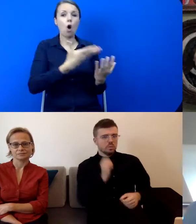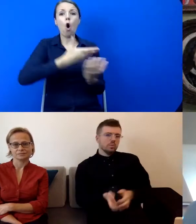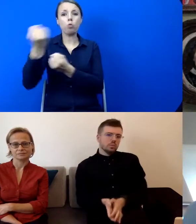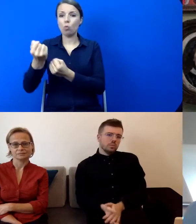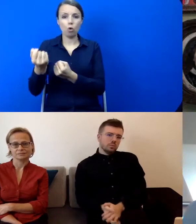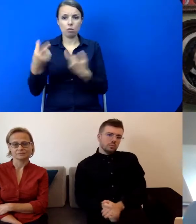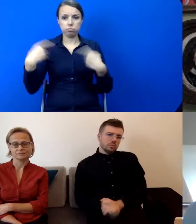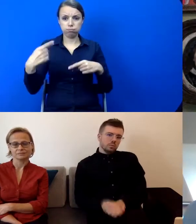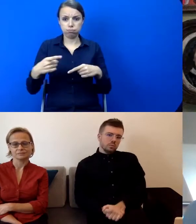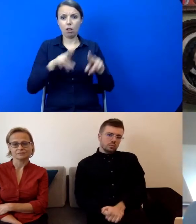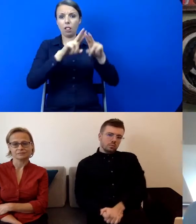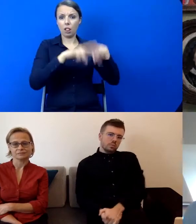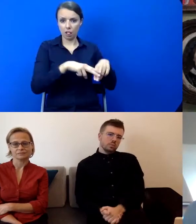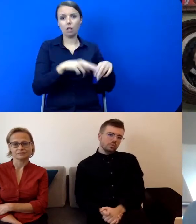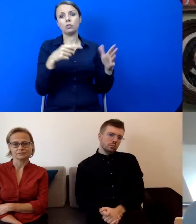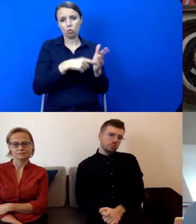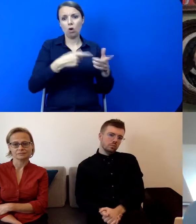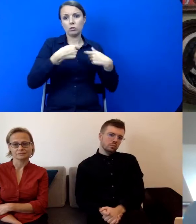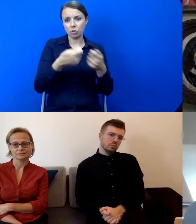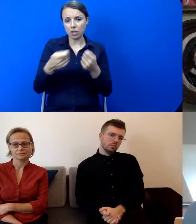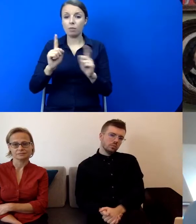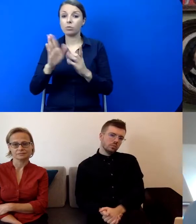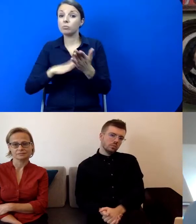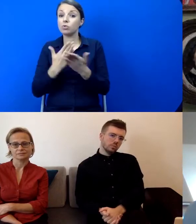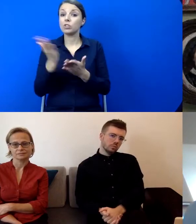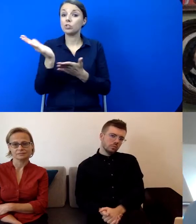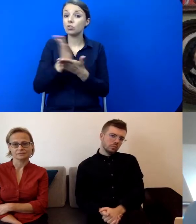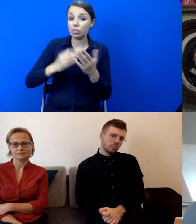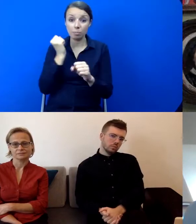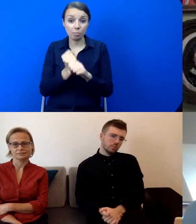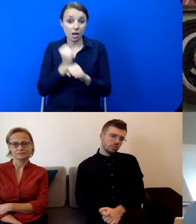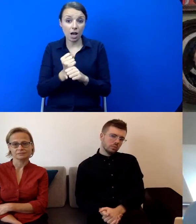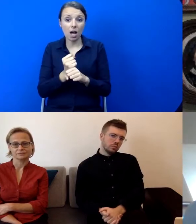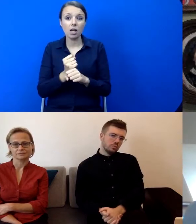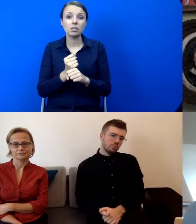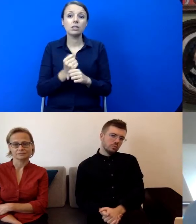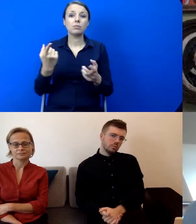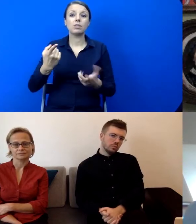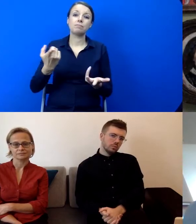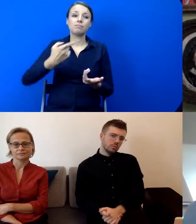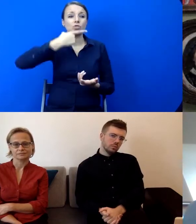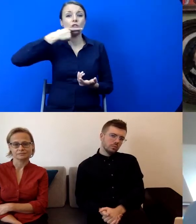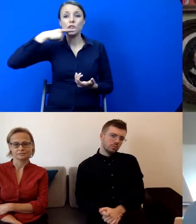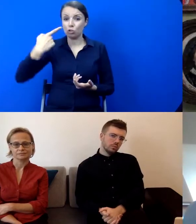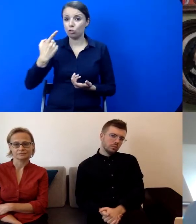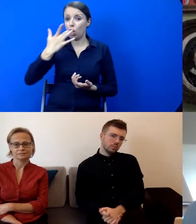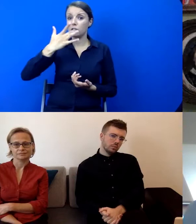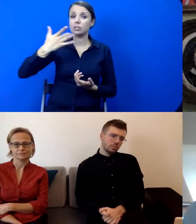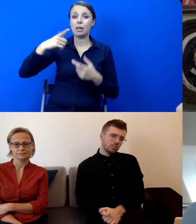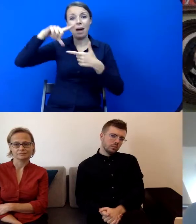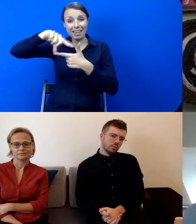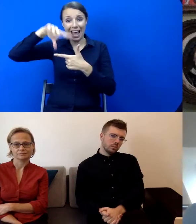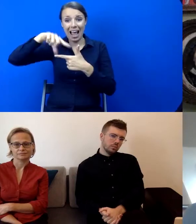część prac, które były, które były socrealistyczne, były przekazane do Muzeum w Kozłówce.